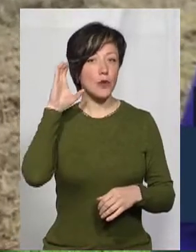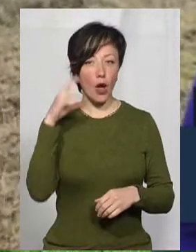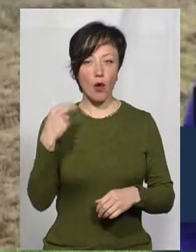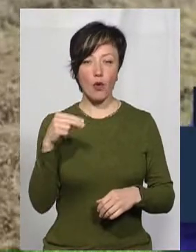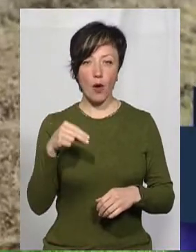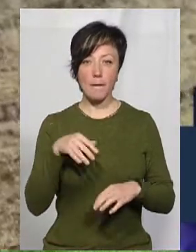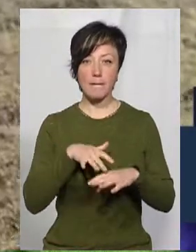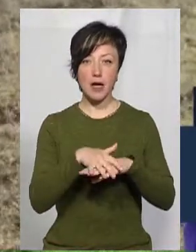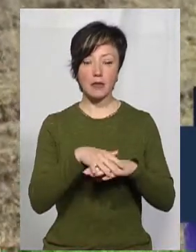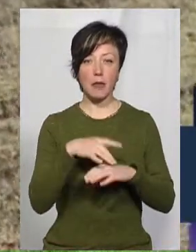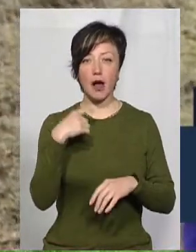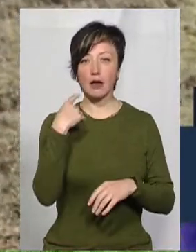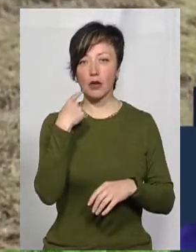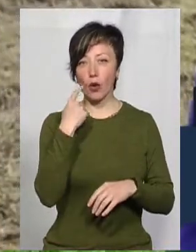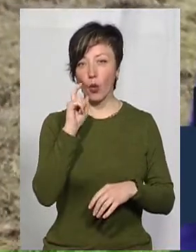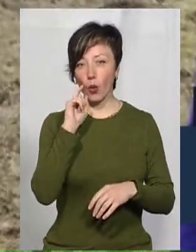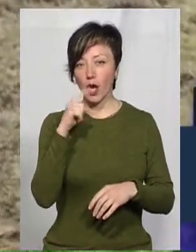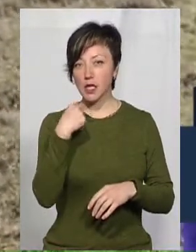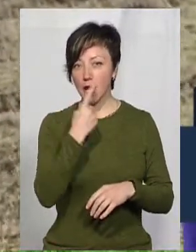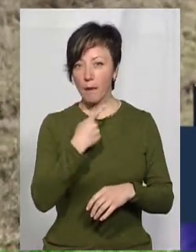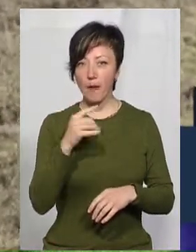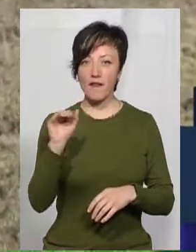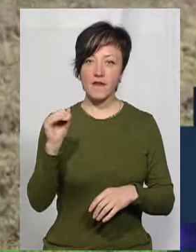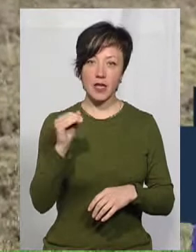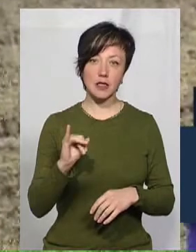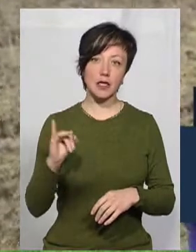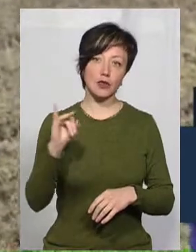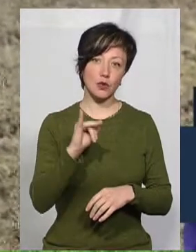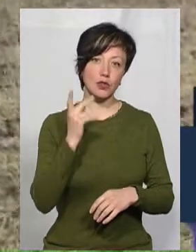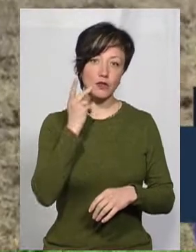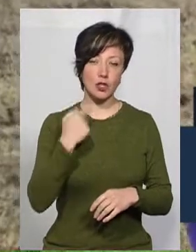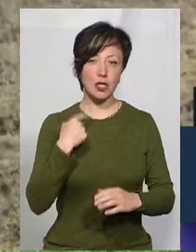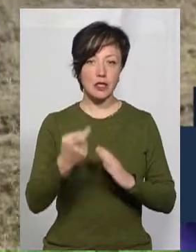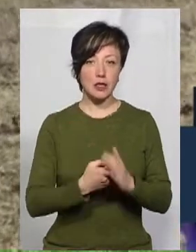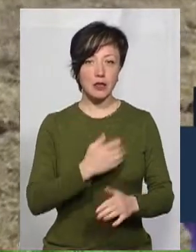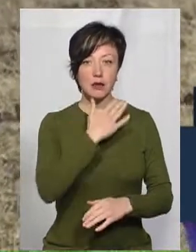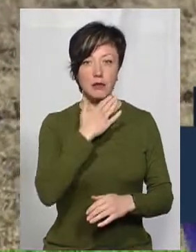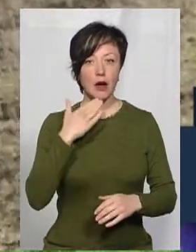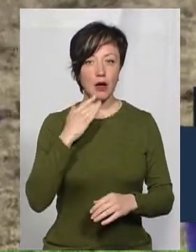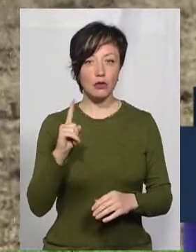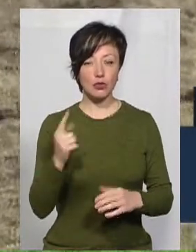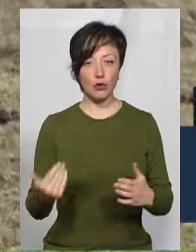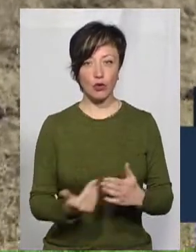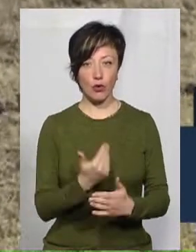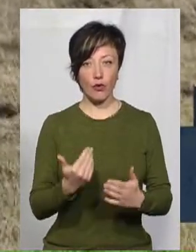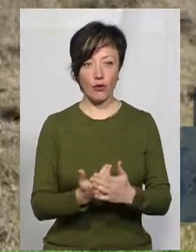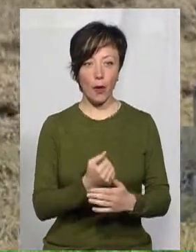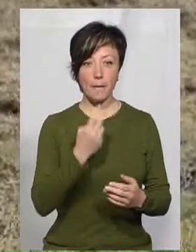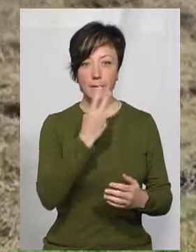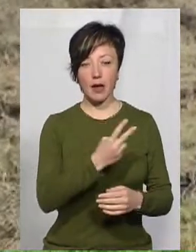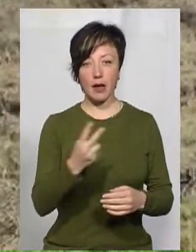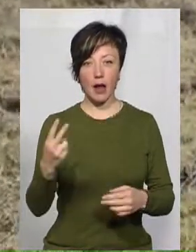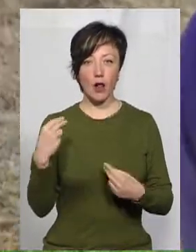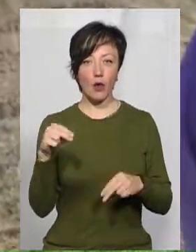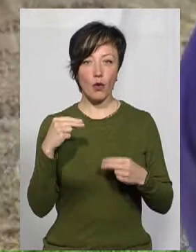математика, українська мова, фізика і історія. Як завжди я дійснилася багато чого нового і переглядала ці